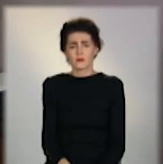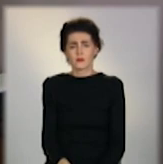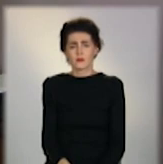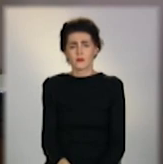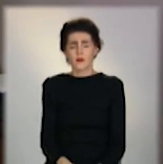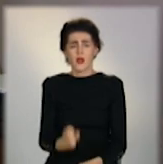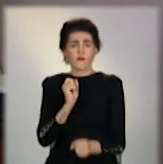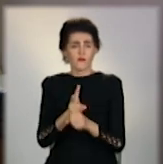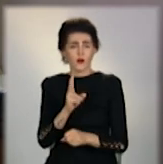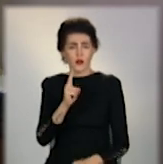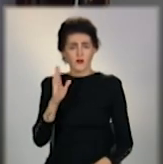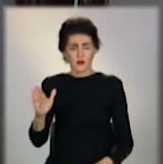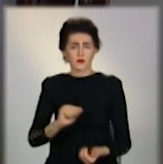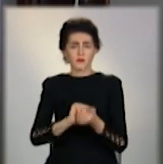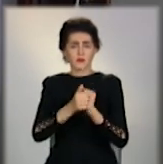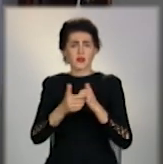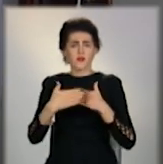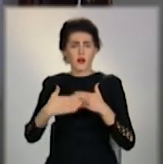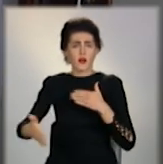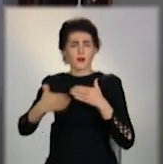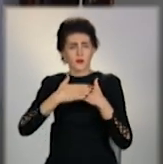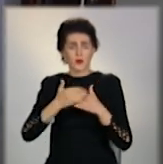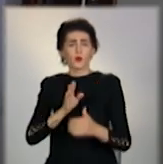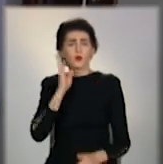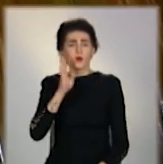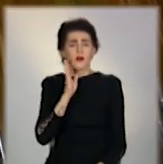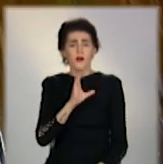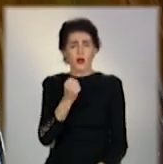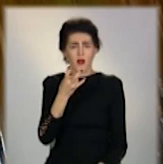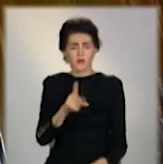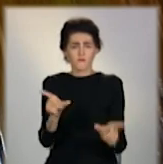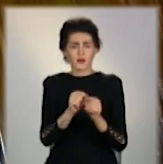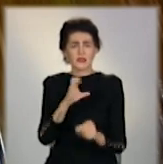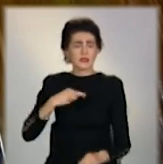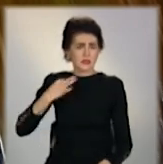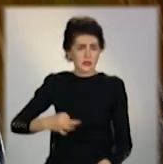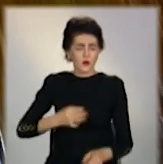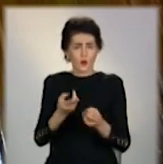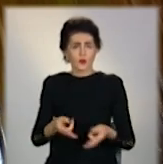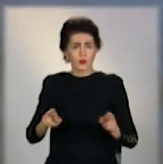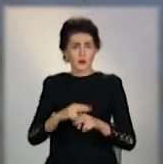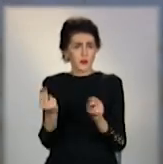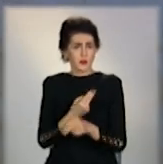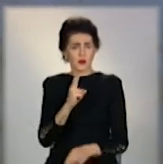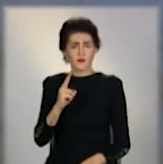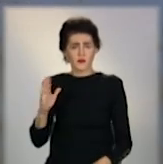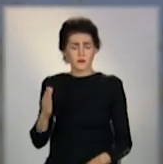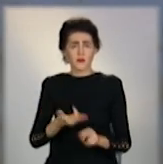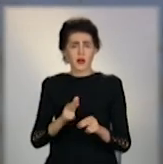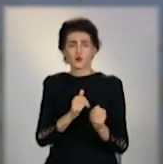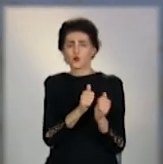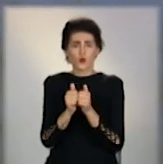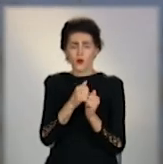Вигнали з квартири та замінили двері. Напередодні вранці пані Ганна та її син залишилися без житла. Свідком цього стала